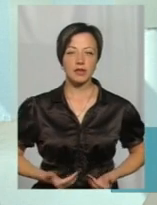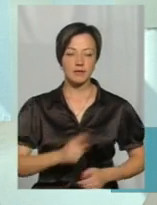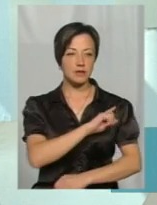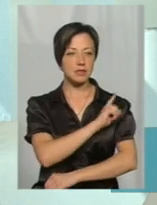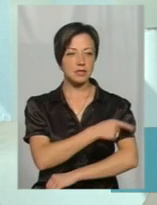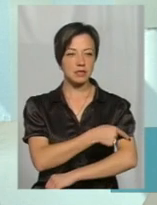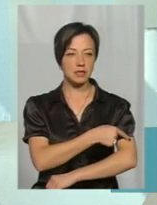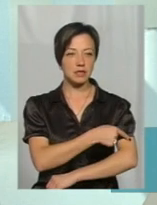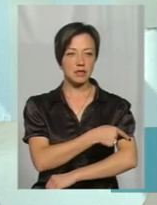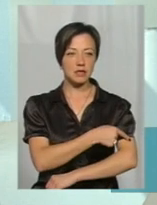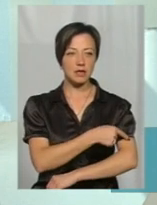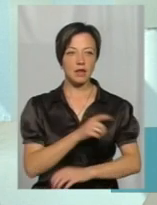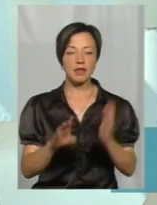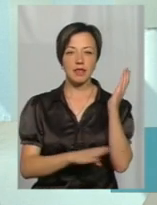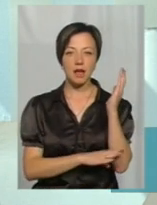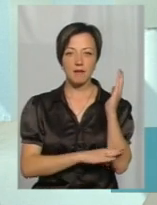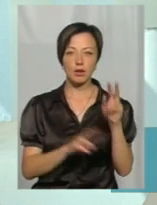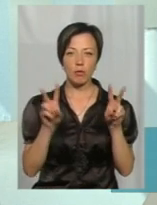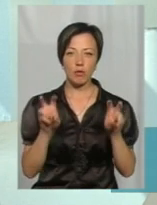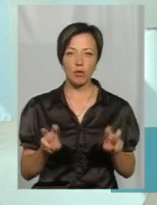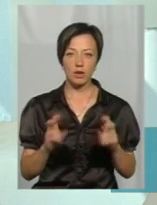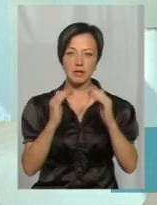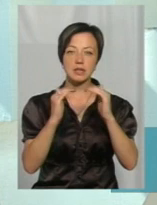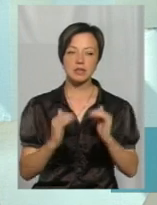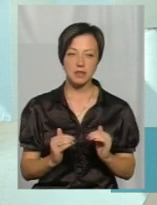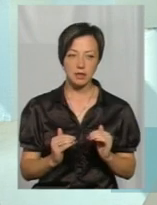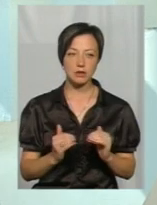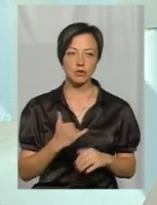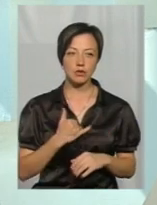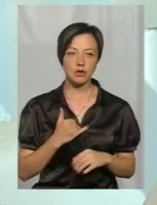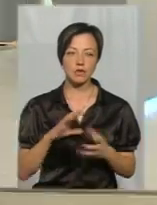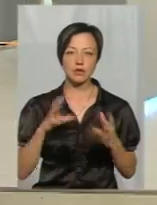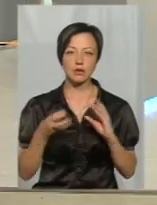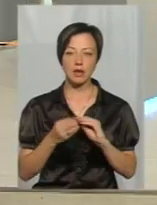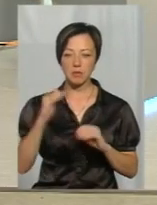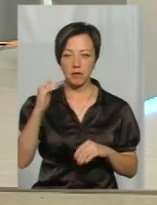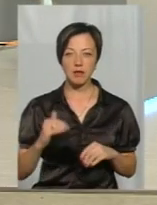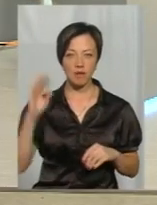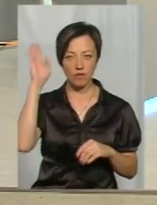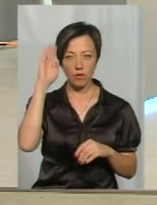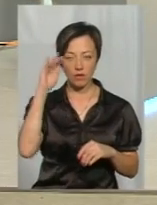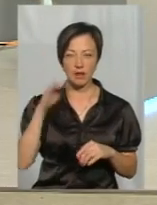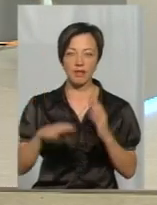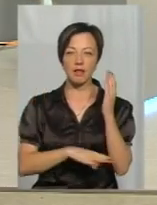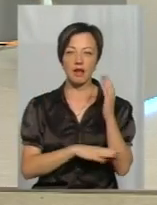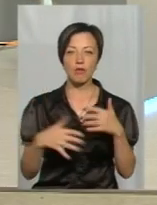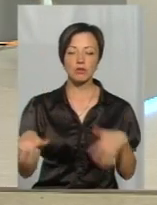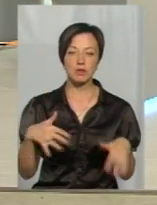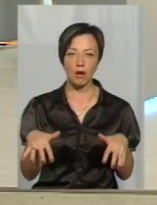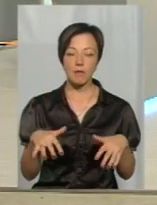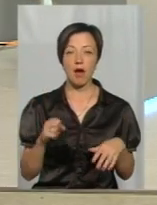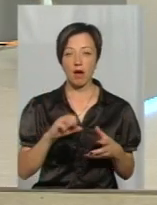деревних порід, вони дещо знизились. Внаслідок падіння рівня грунтових вод і дерева ослабли. А